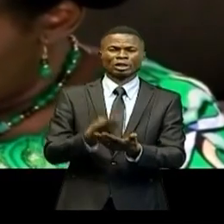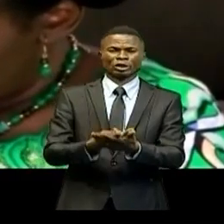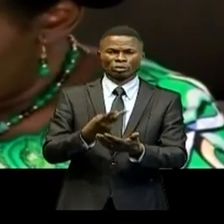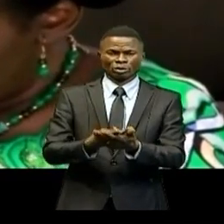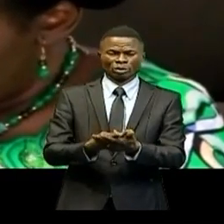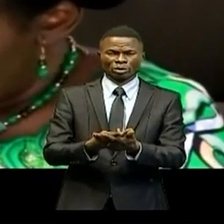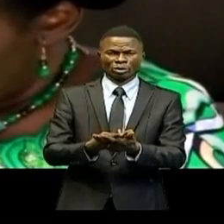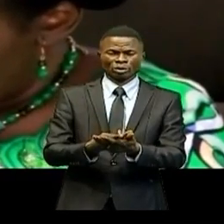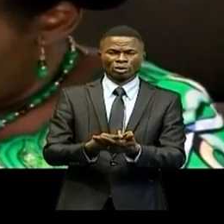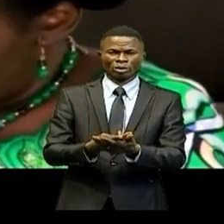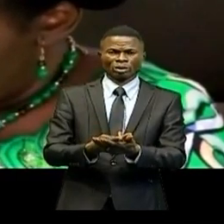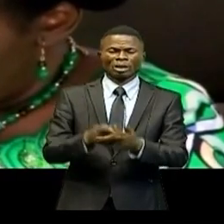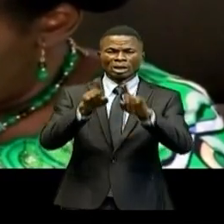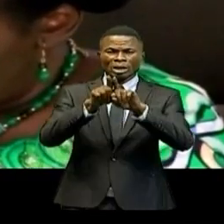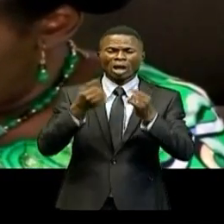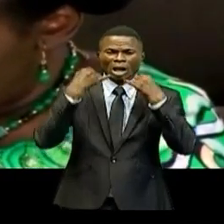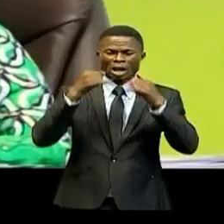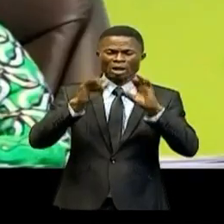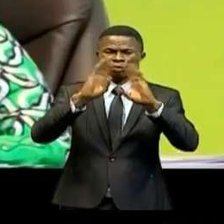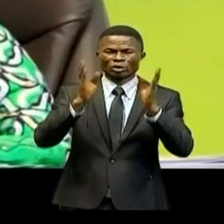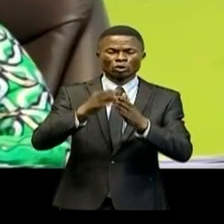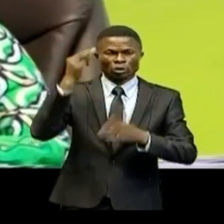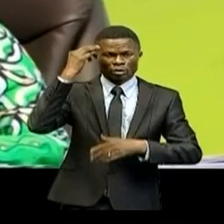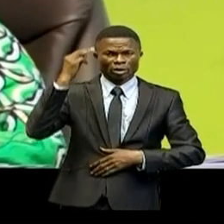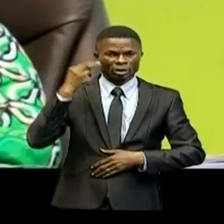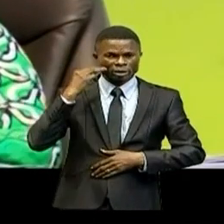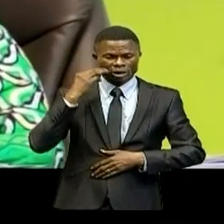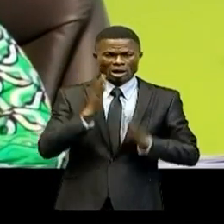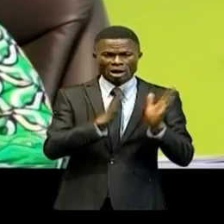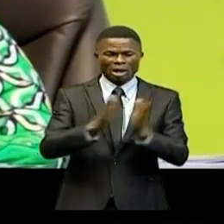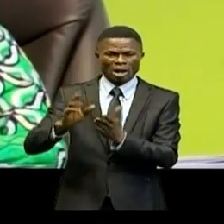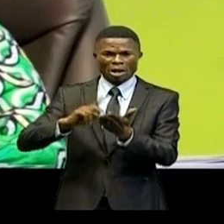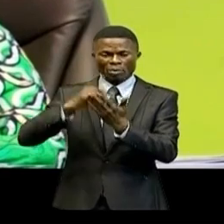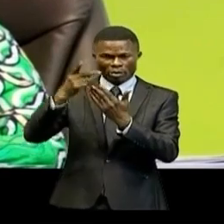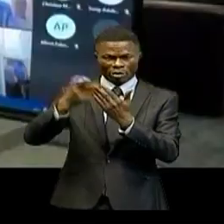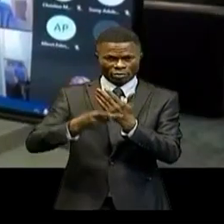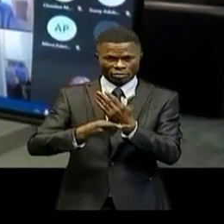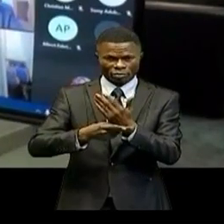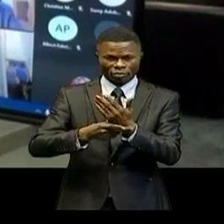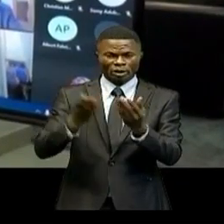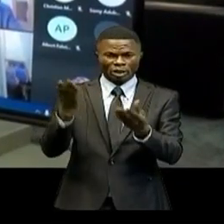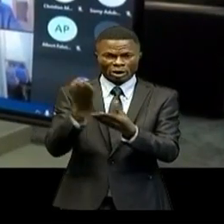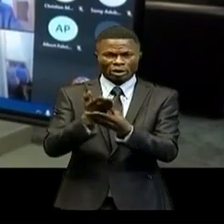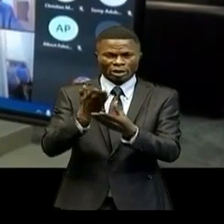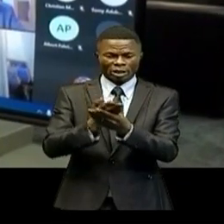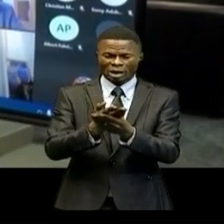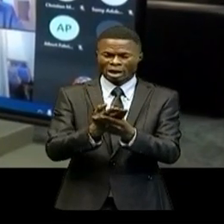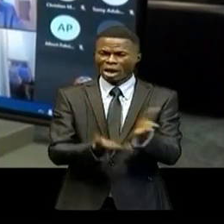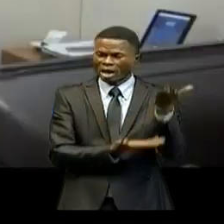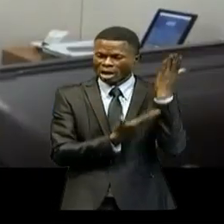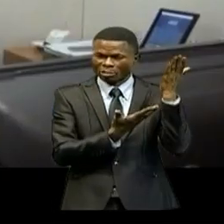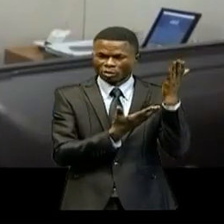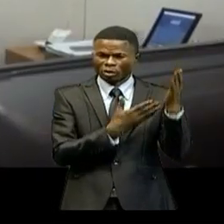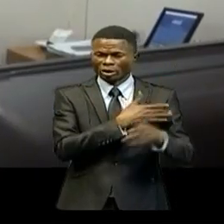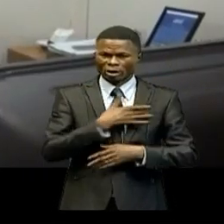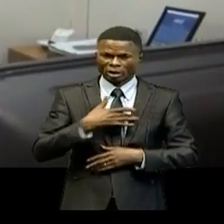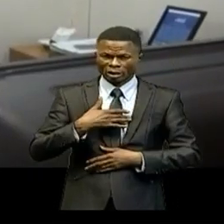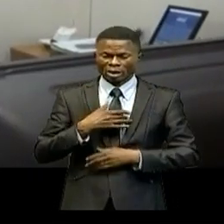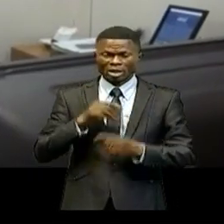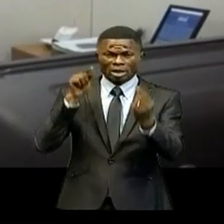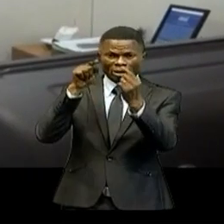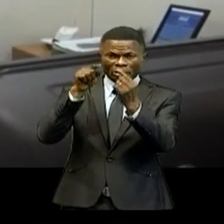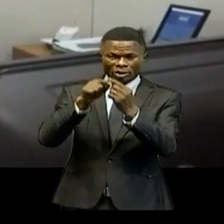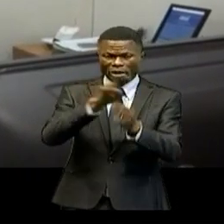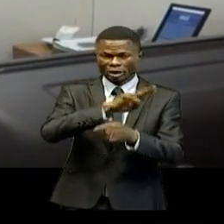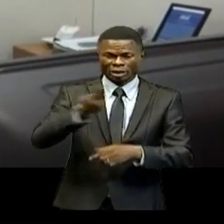enfin informé le Conseil de l'élaboration en cours d'un document stratégique dénommé Objectif